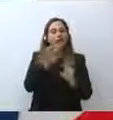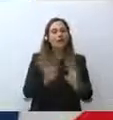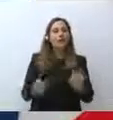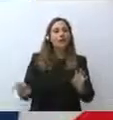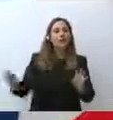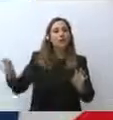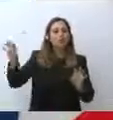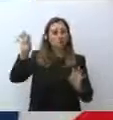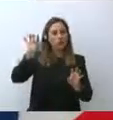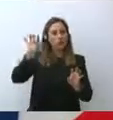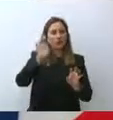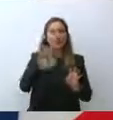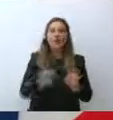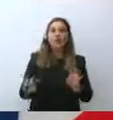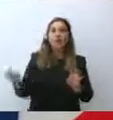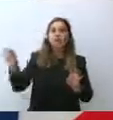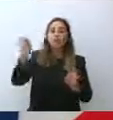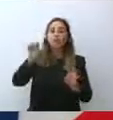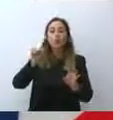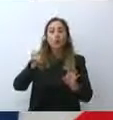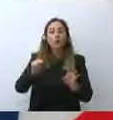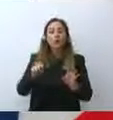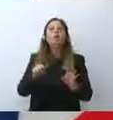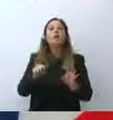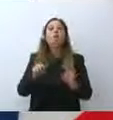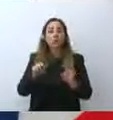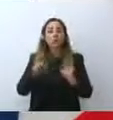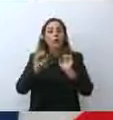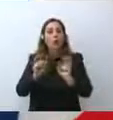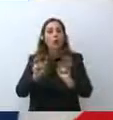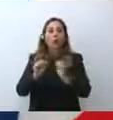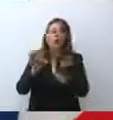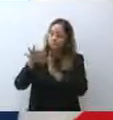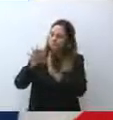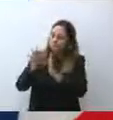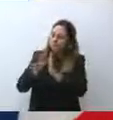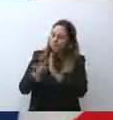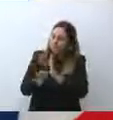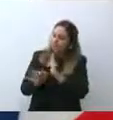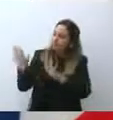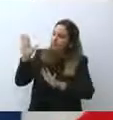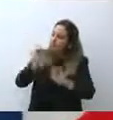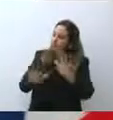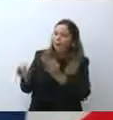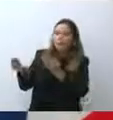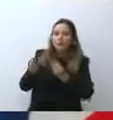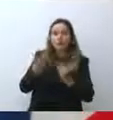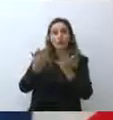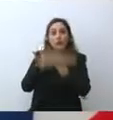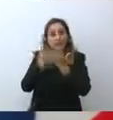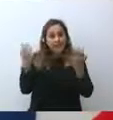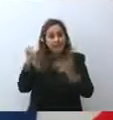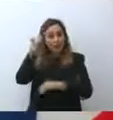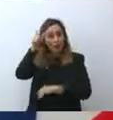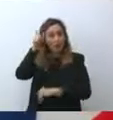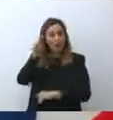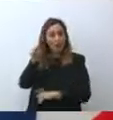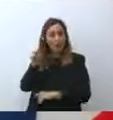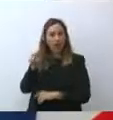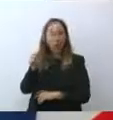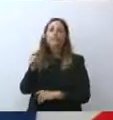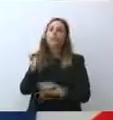ricevono dallo Stato indicazioni chiare, regole alle quali